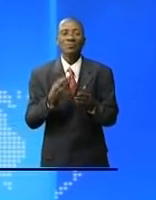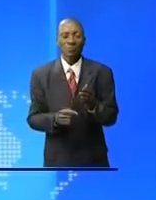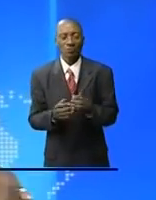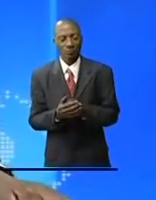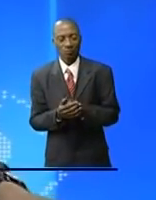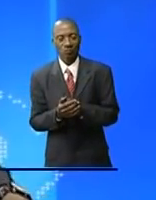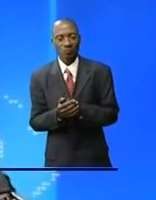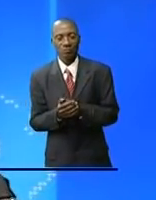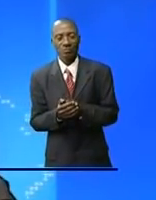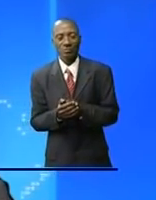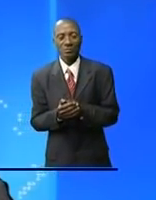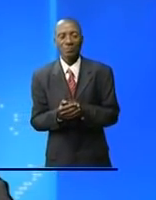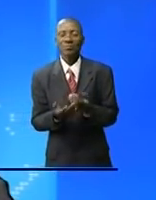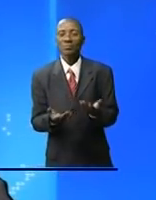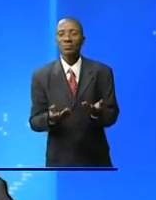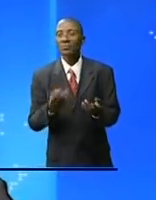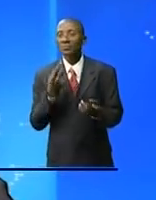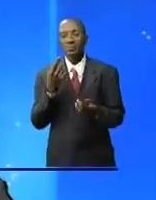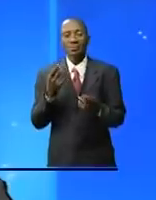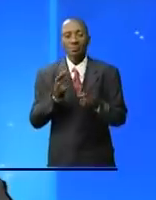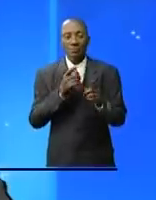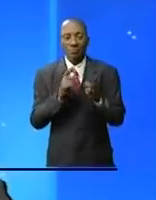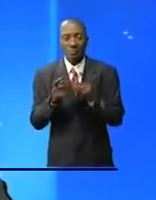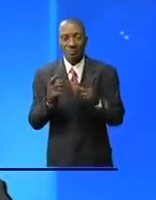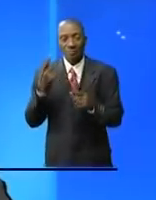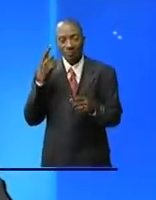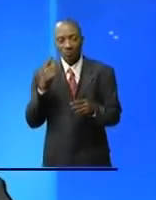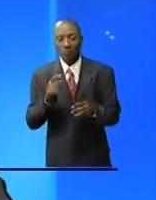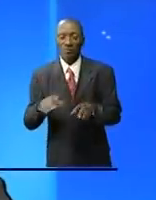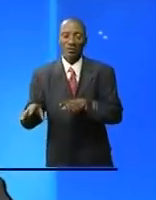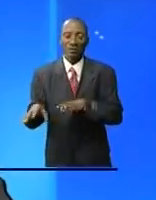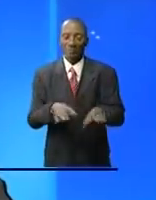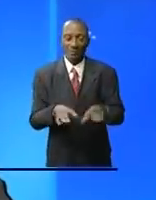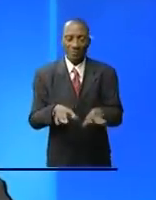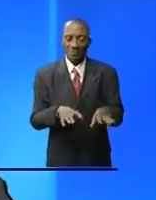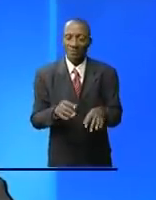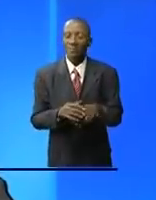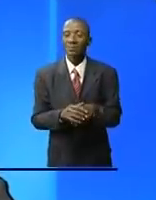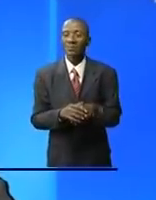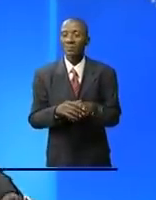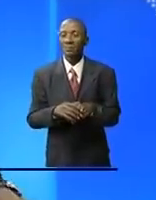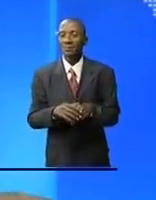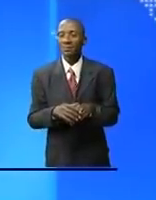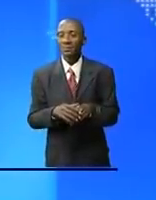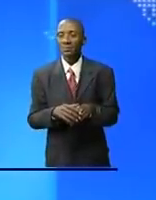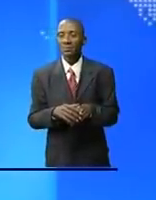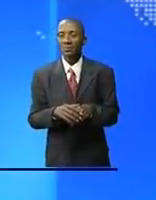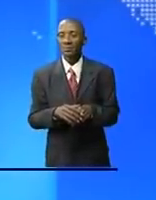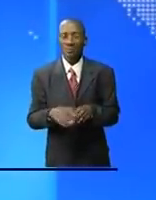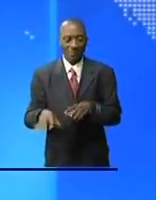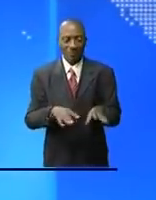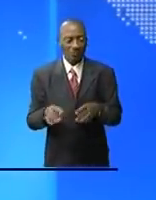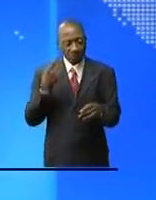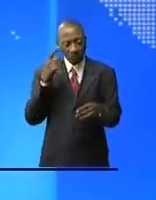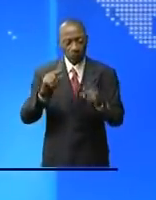risque de l'utilisation des produits chimiques dans la culture des légumes à travers les sites maraîchères de la ville de